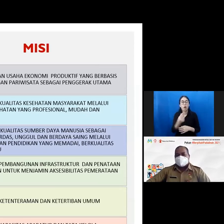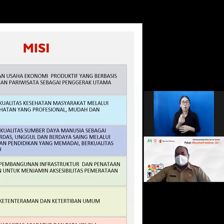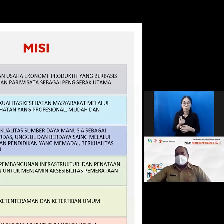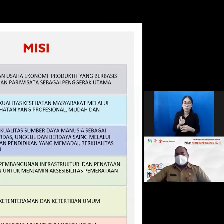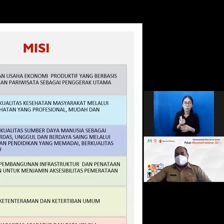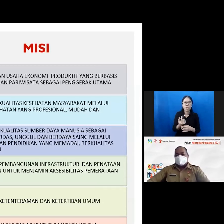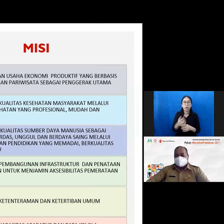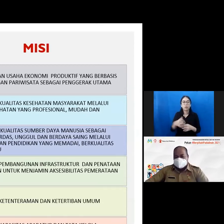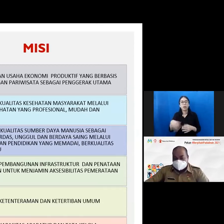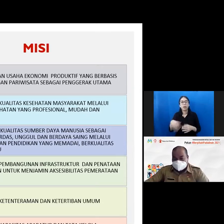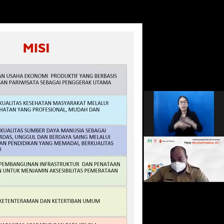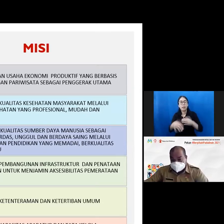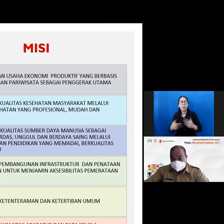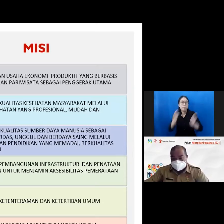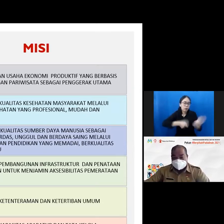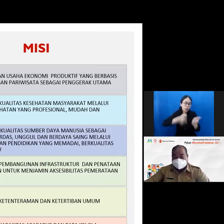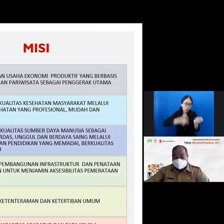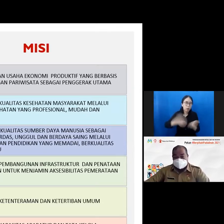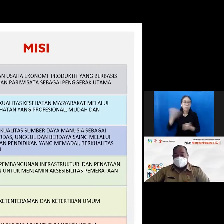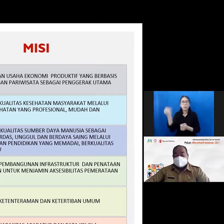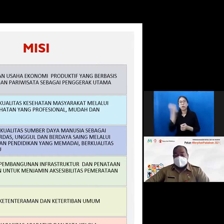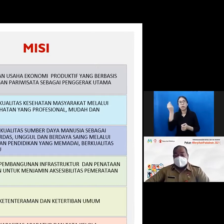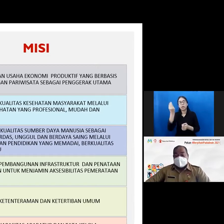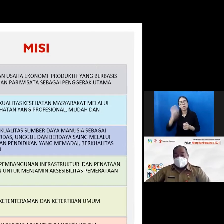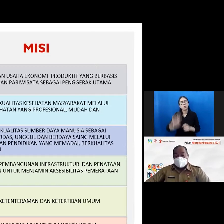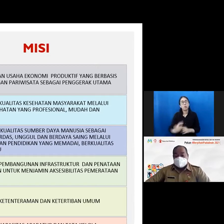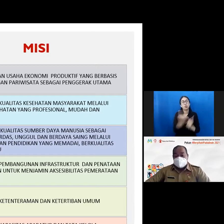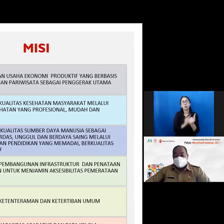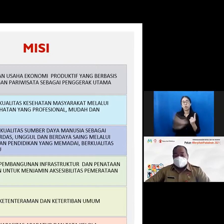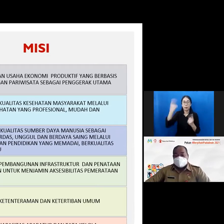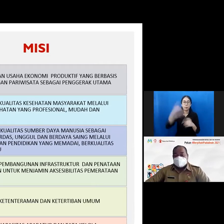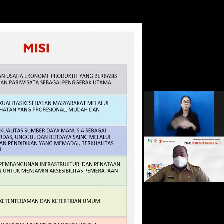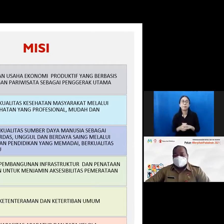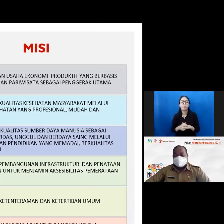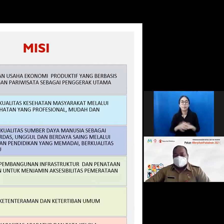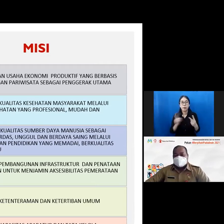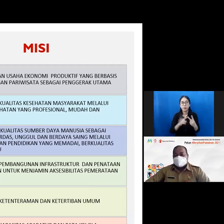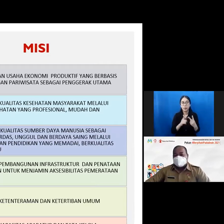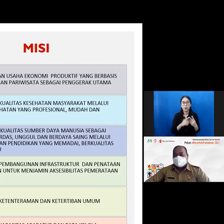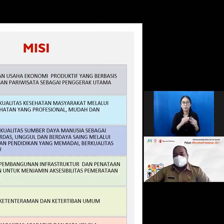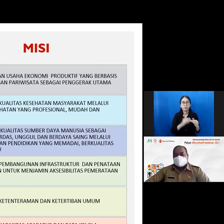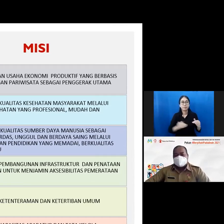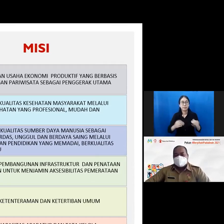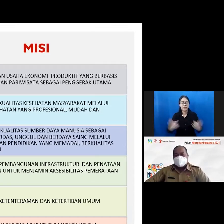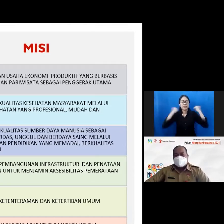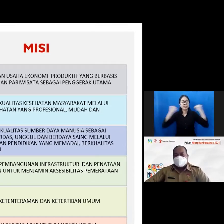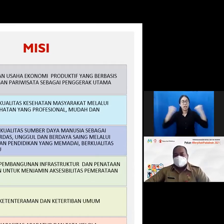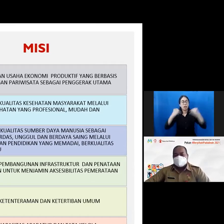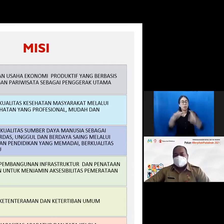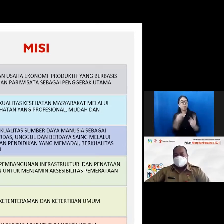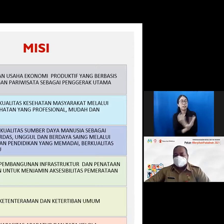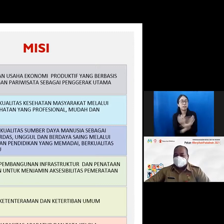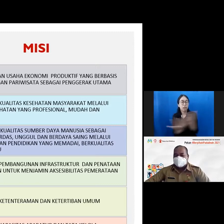pertanian dengan pariwisata sebagai penggerak utama yang kedua meningkatkan kualitas kesehatan masyarakat melalui